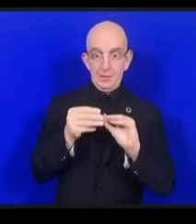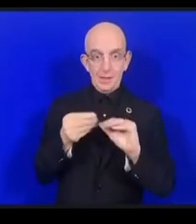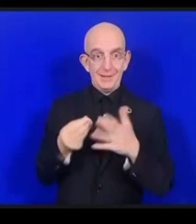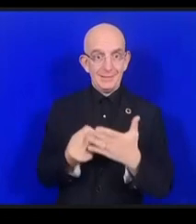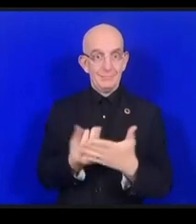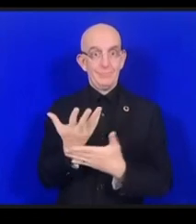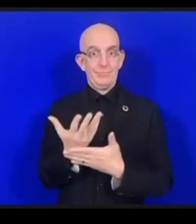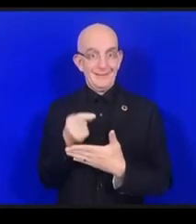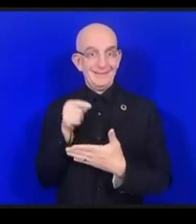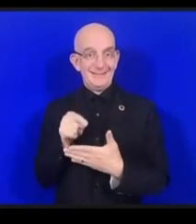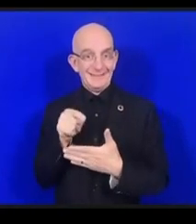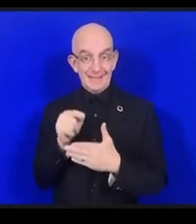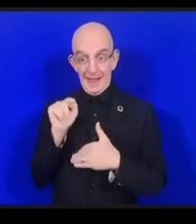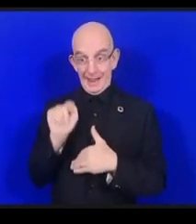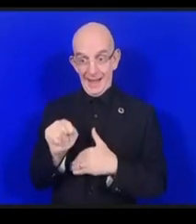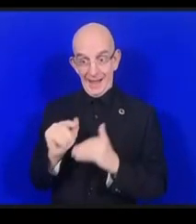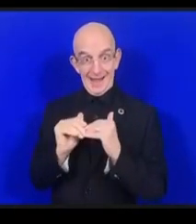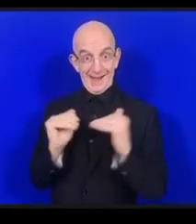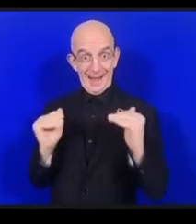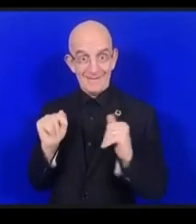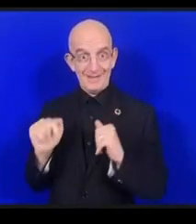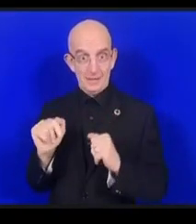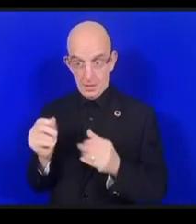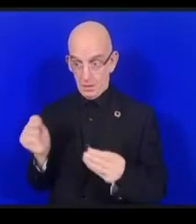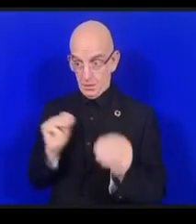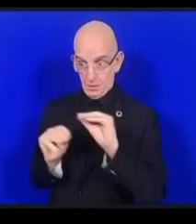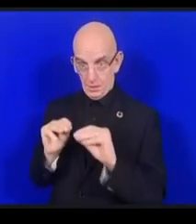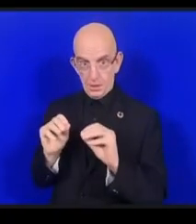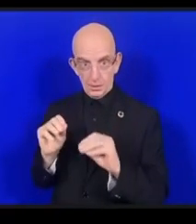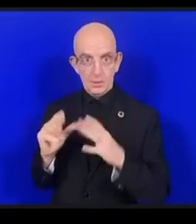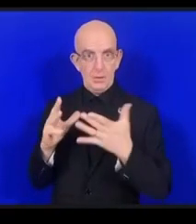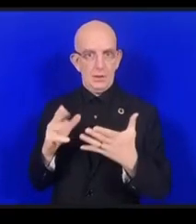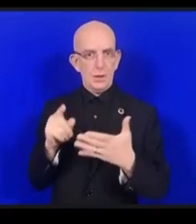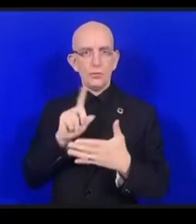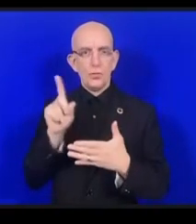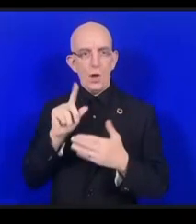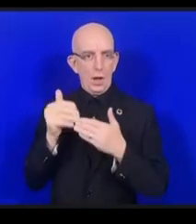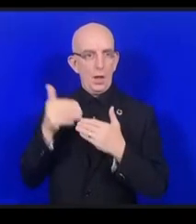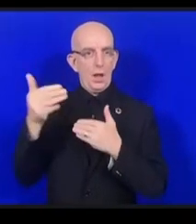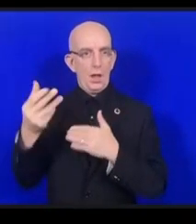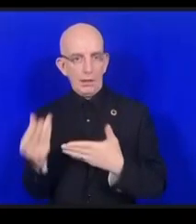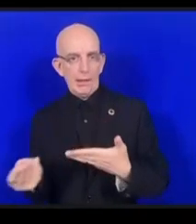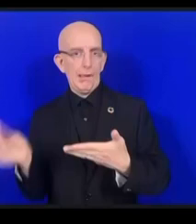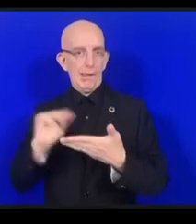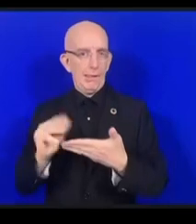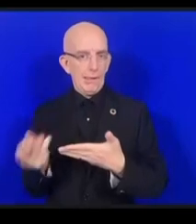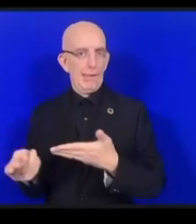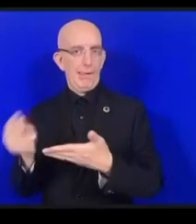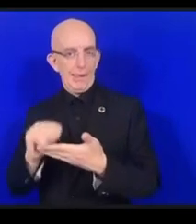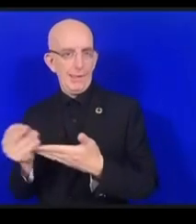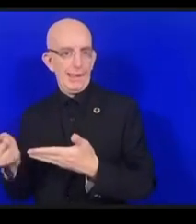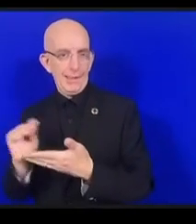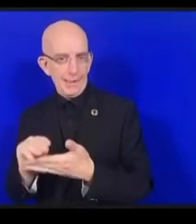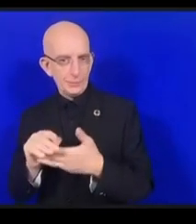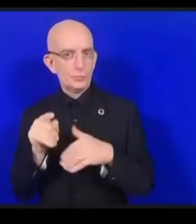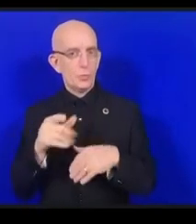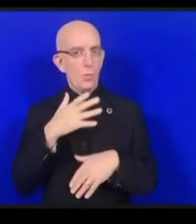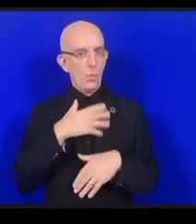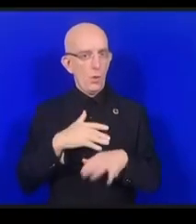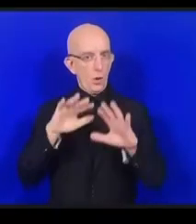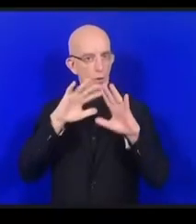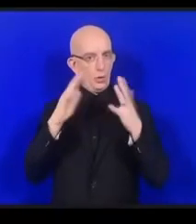sur la conception universelle pour l'apprentissage aux États-Unis on commence à mieux le comprendre et au niveau mondial également il faut